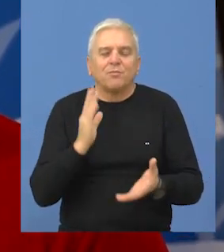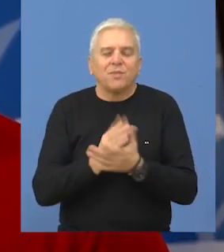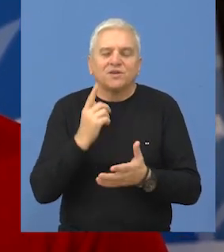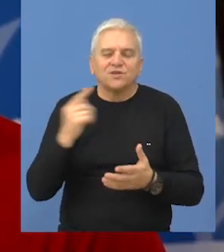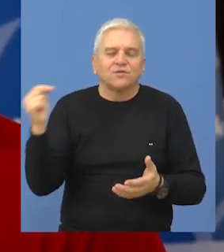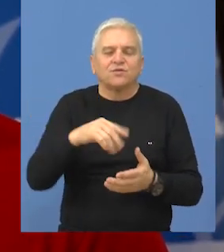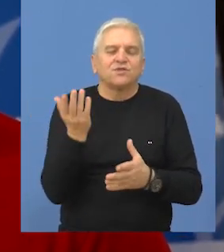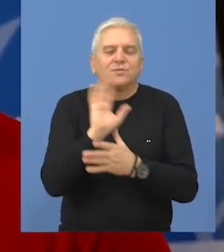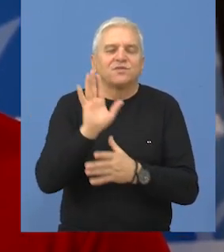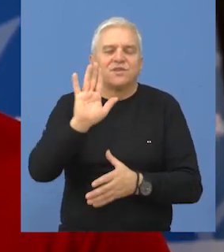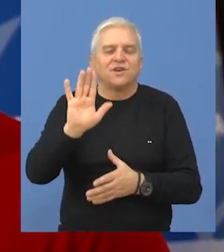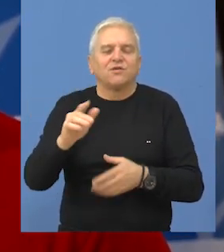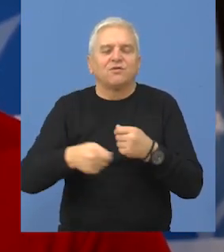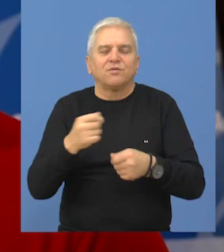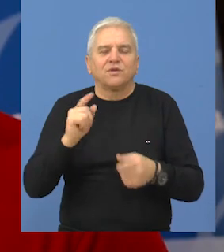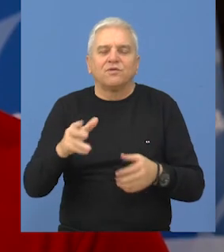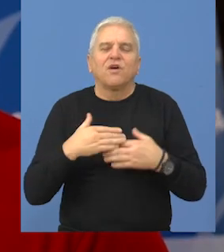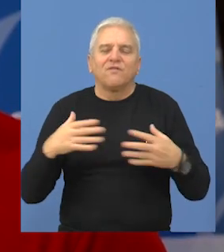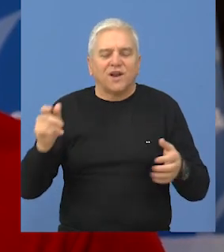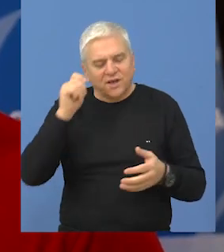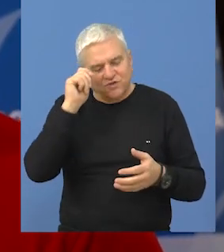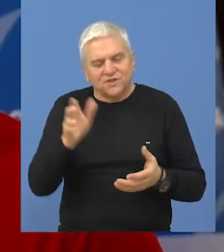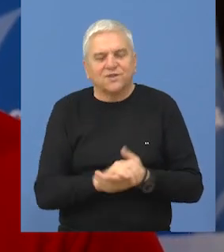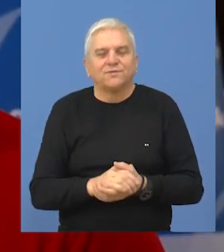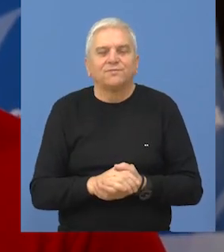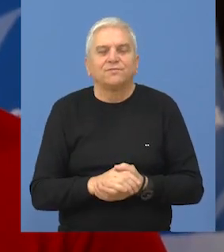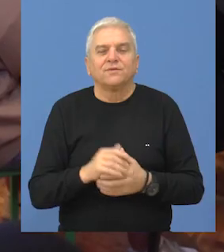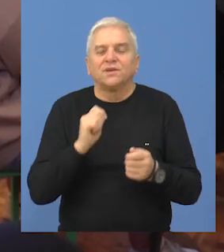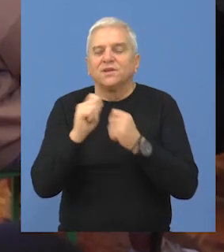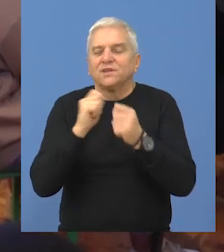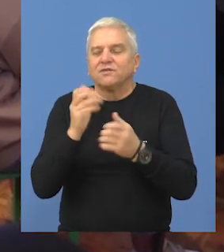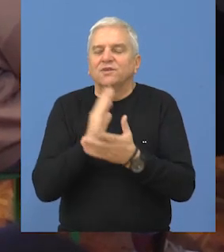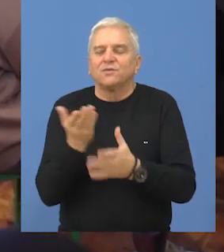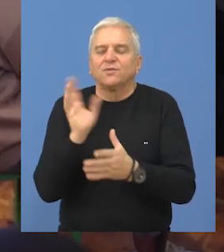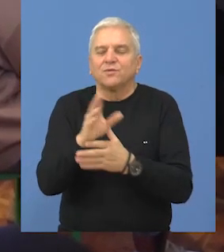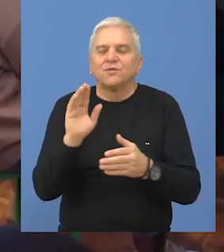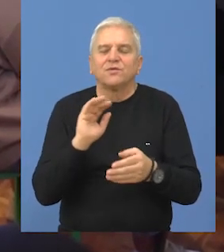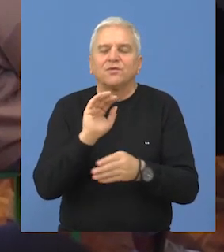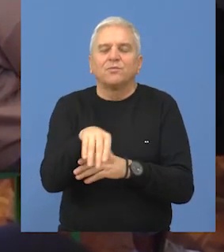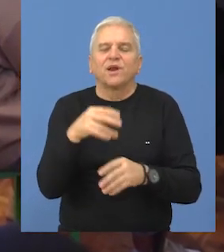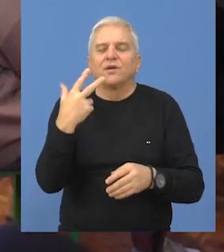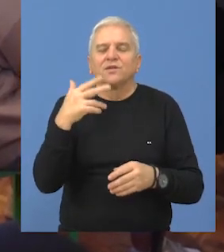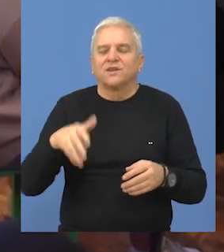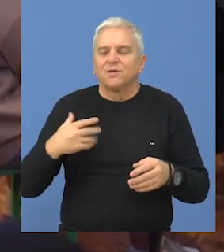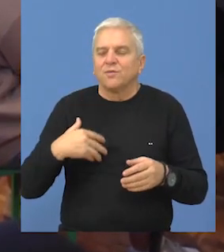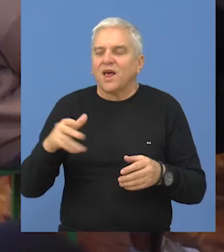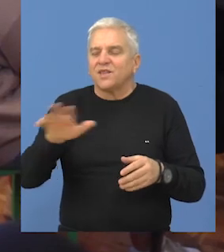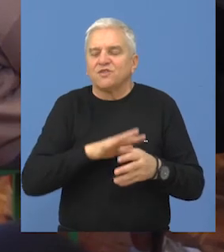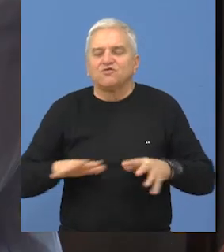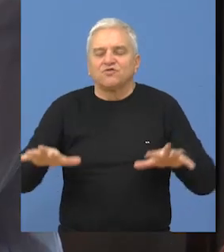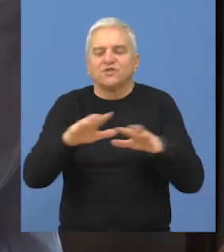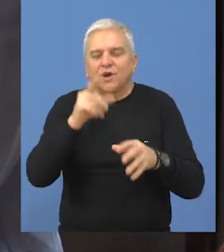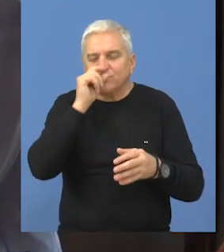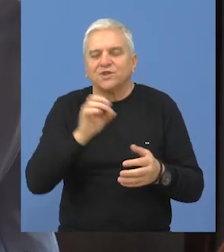došli baš kod nas da predstave njihov rad. To je stvarno ogromna privilegija i čas za nas. Dialogu je prisustovalo preko 30-oro